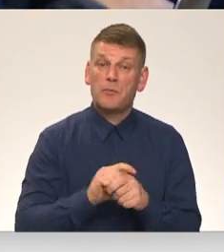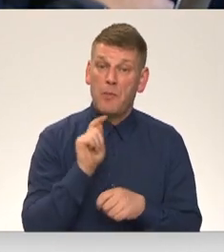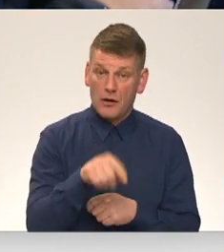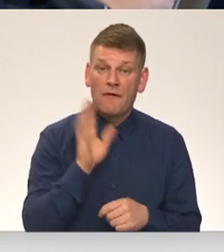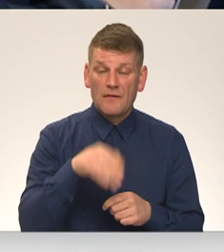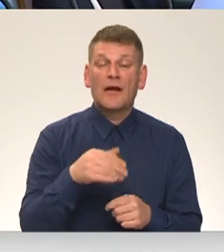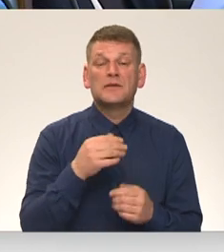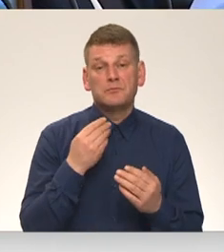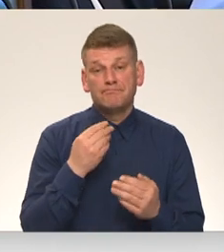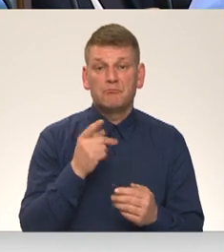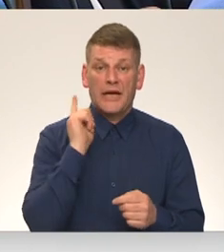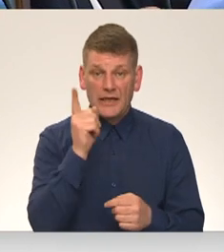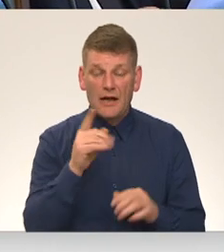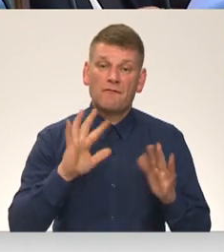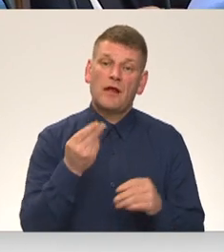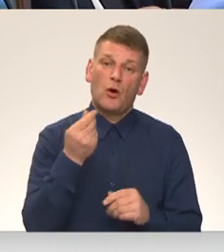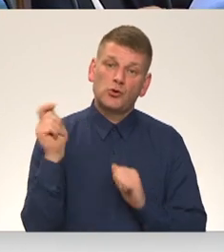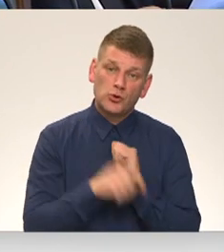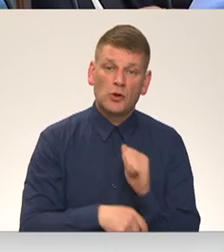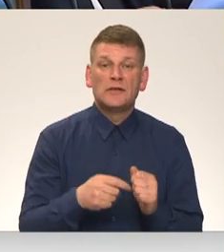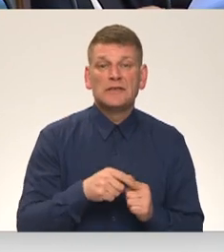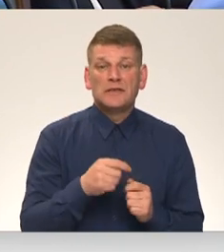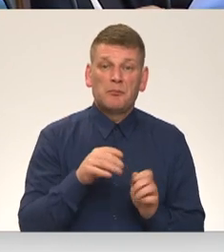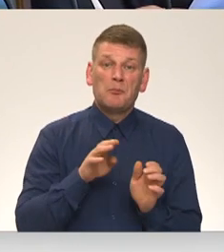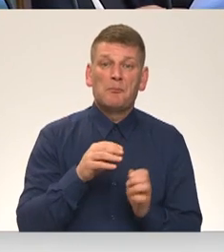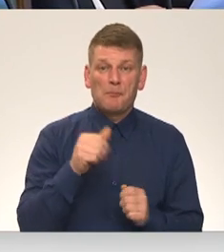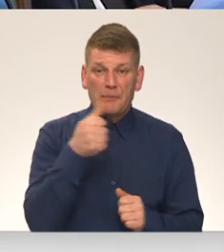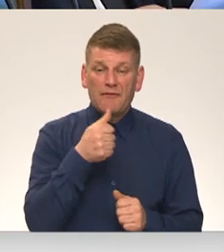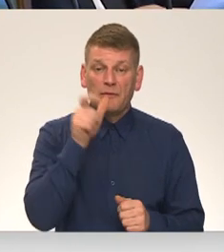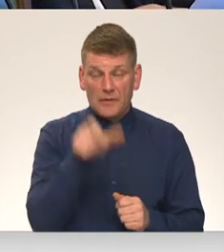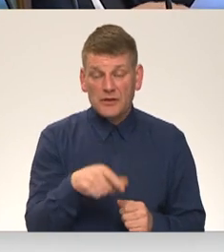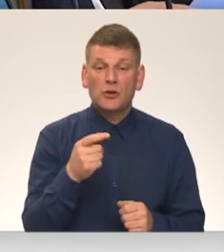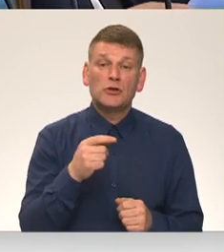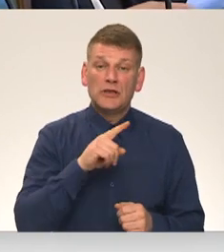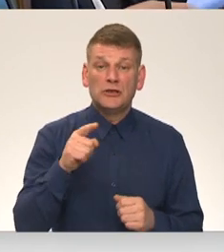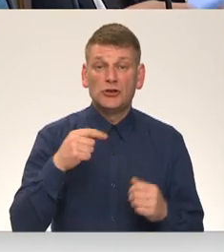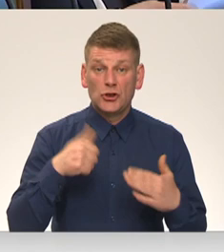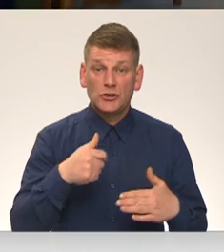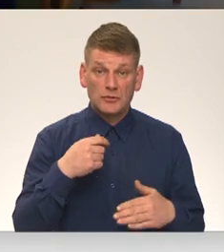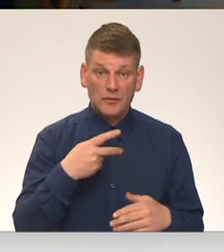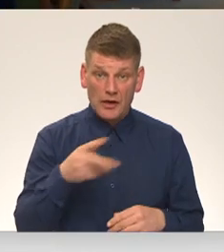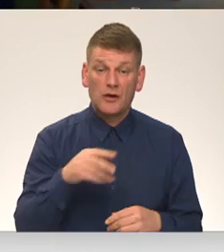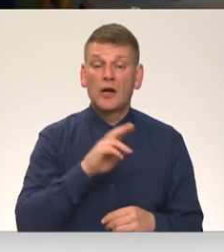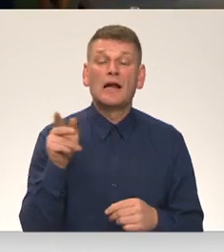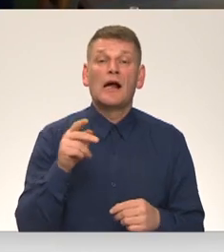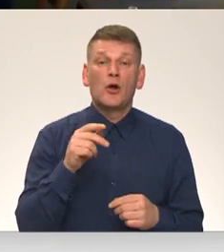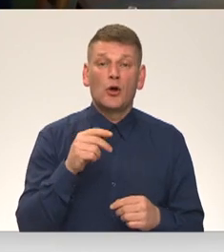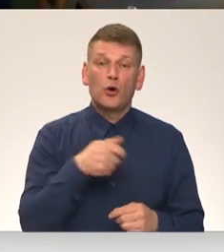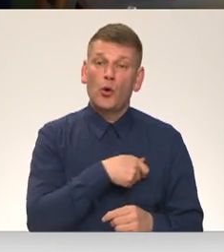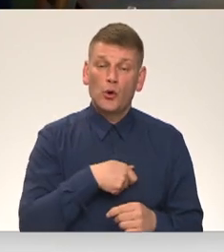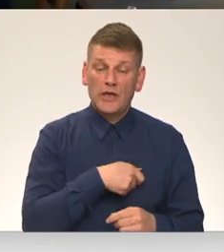piemērot brīdinājumu vai naudas sodu fiziskajām personām līdz 400 eiro, bet juridiskajām personām līdz 3200